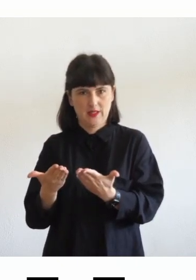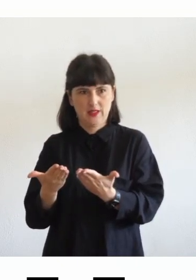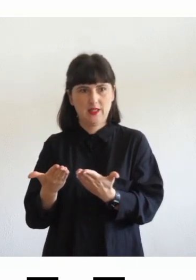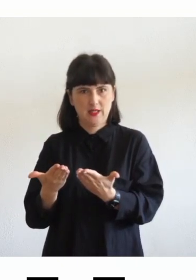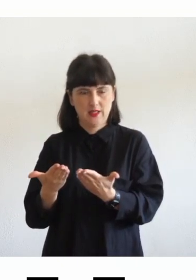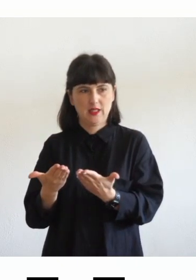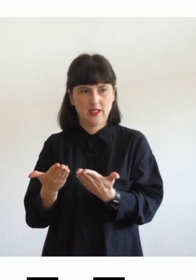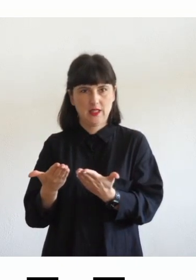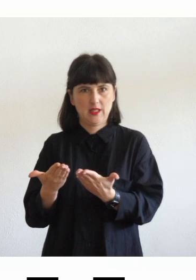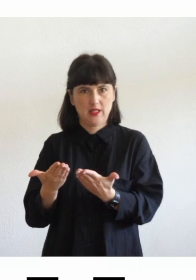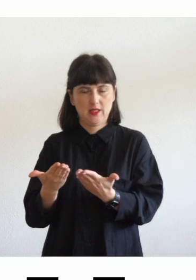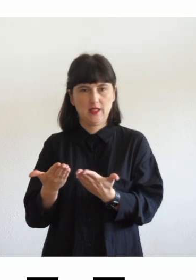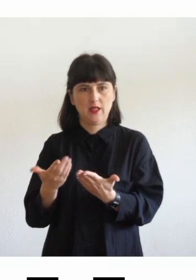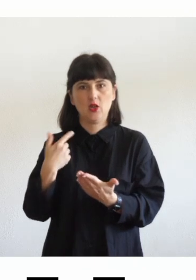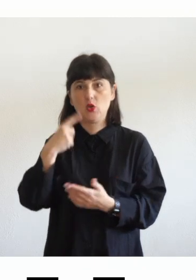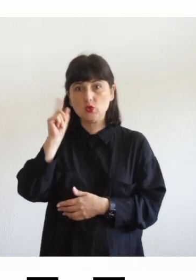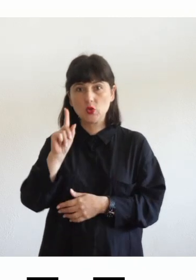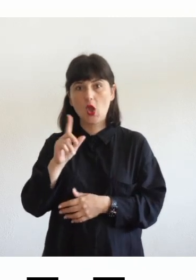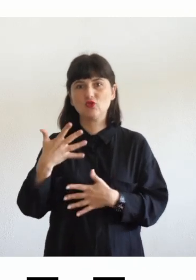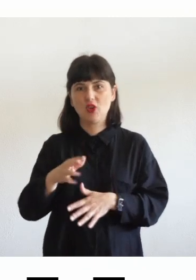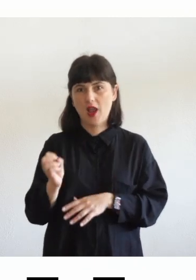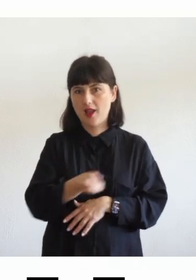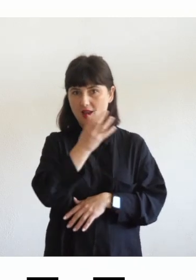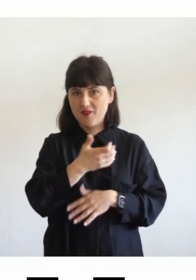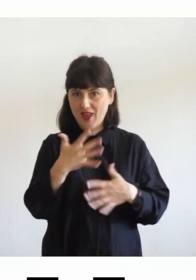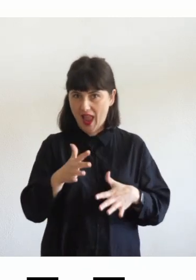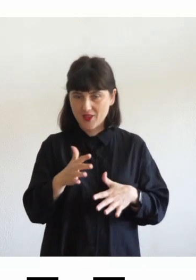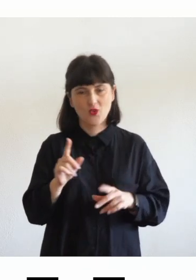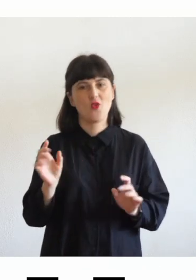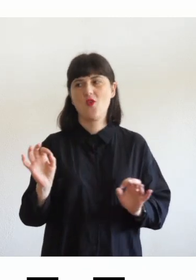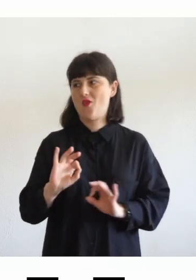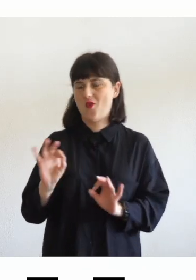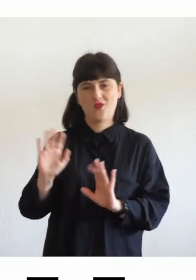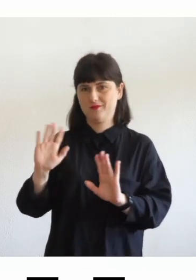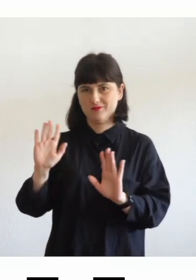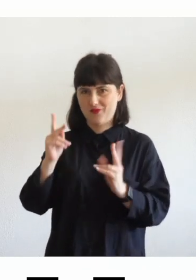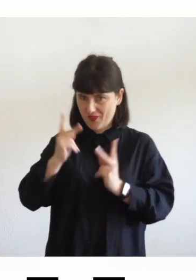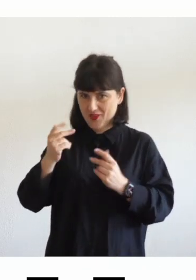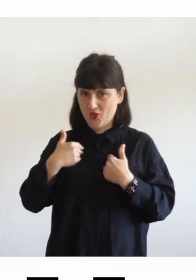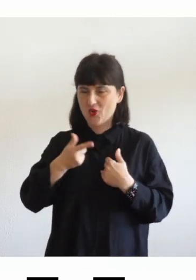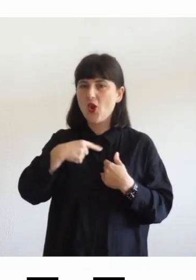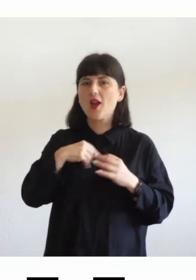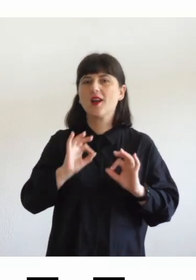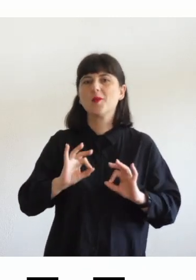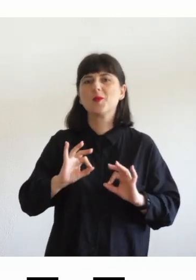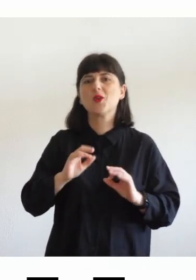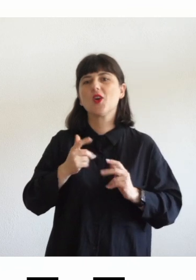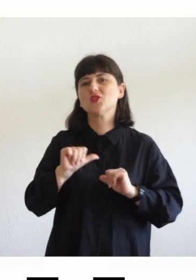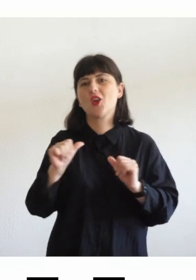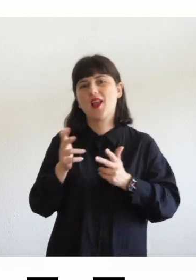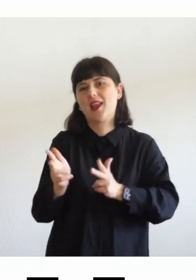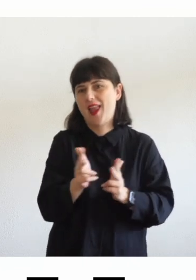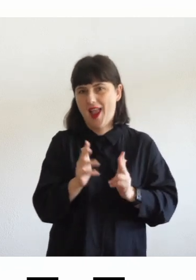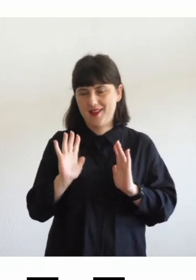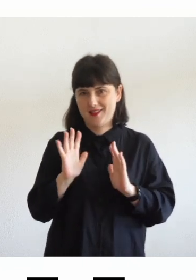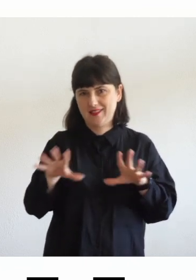non so se avete già scorso le prime slide perché no guarda Lucia abbiamo diciamo ci siamo fatti una una